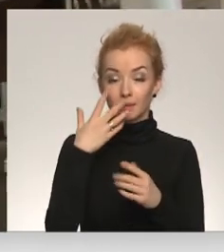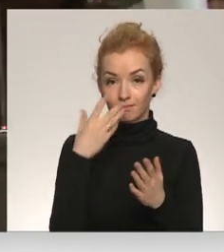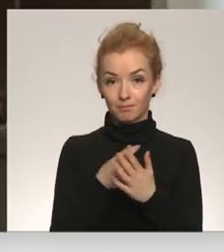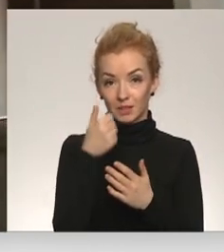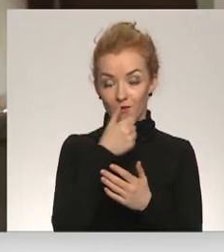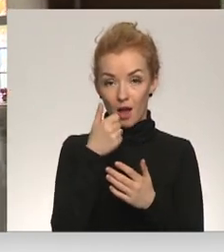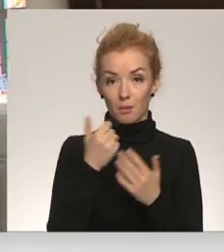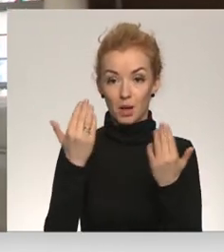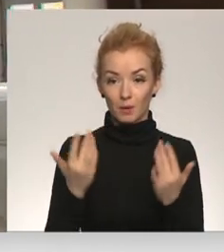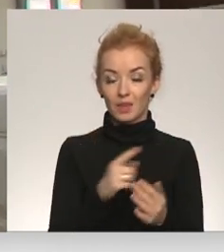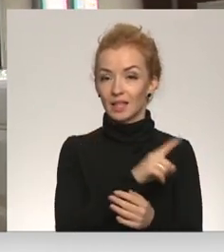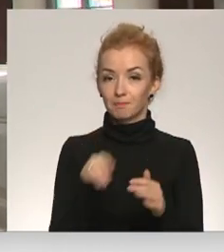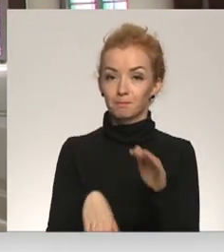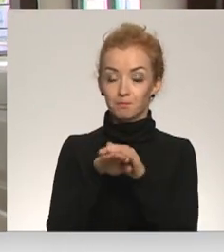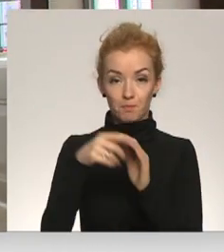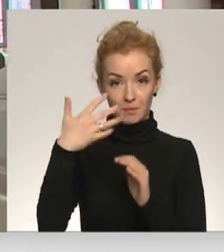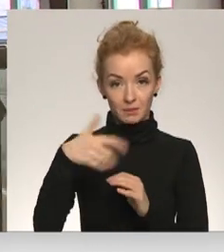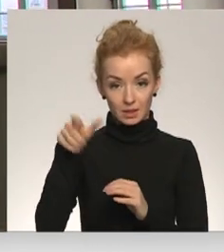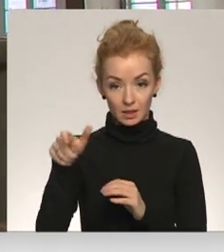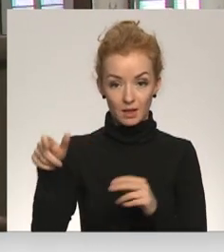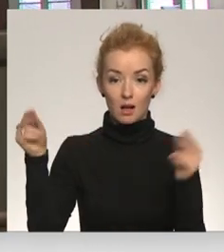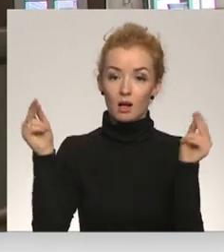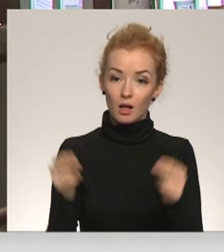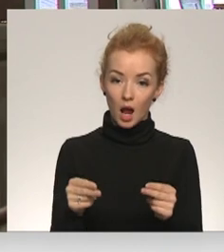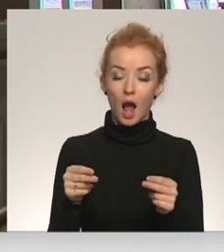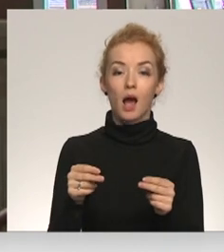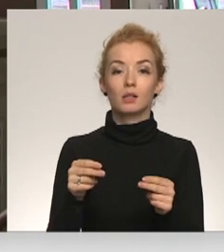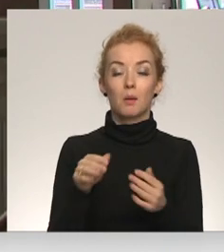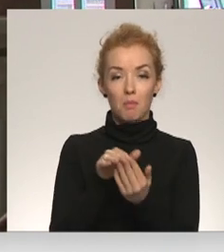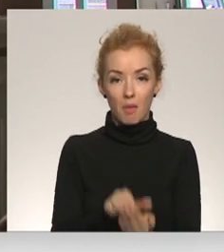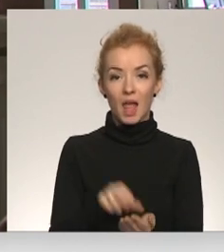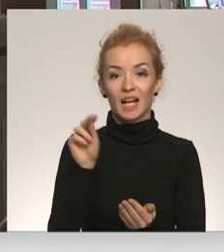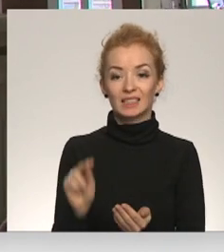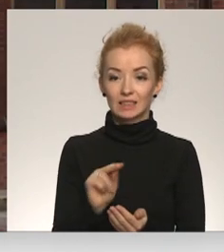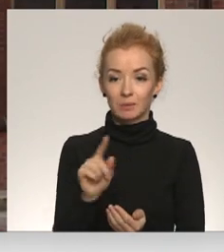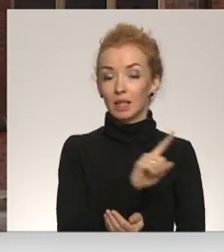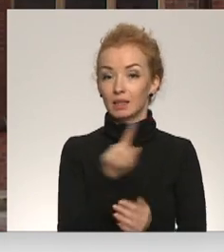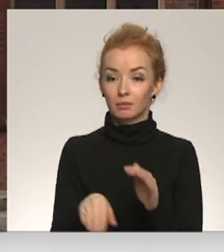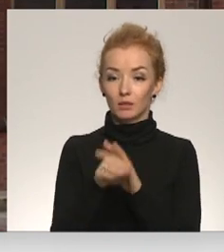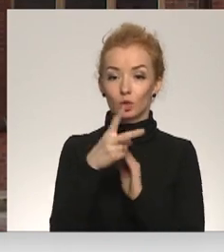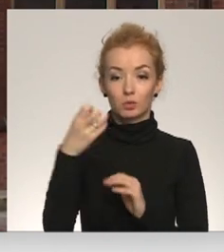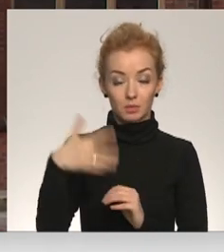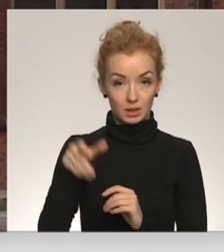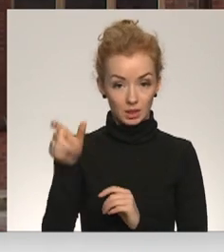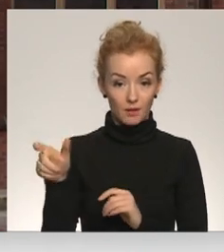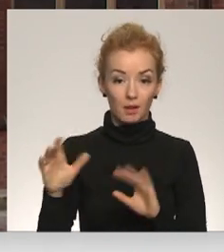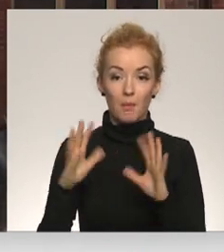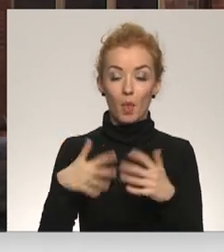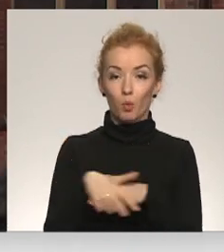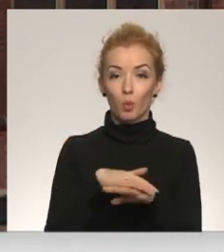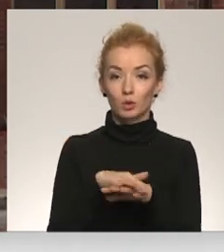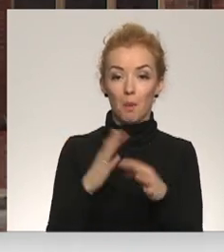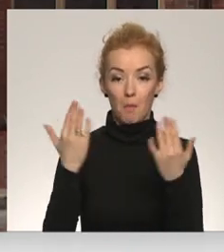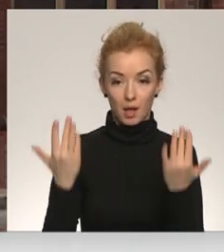pulcēties līdz 50 cilvēkiem, kāzusvinībās, bērēs un kristību ceremonijās līdz 250 cilvēkiem, bet publiskos